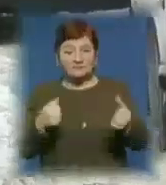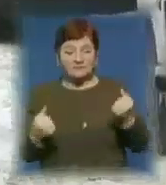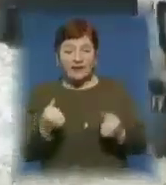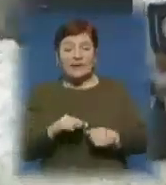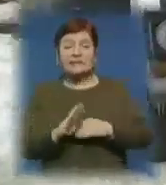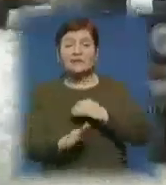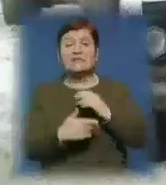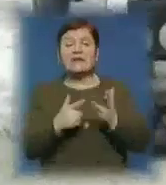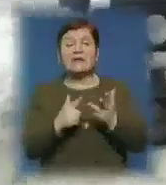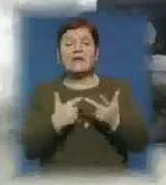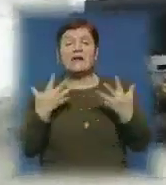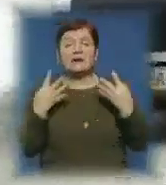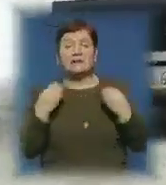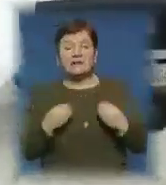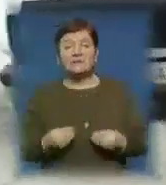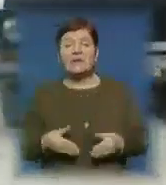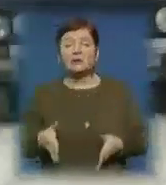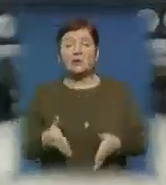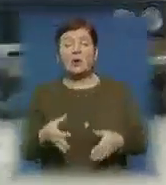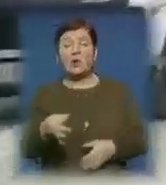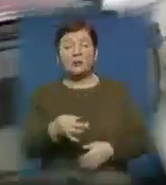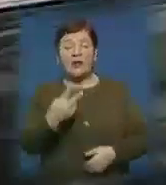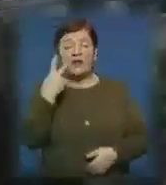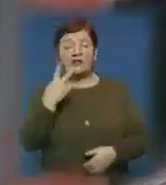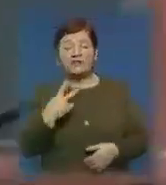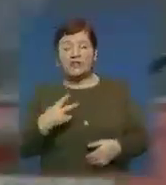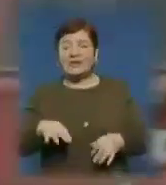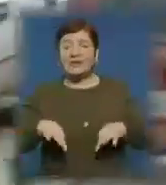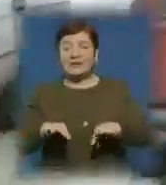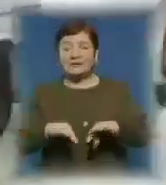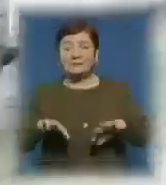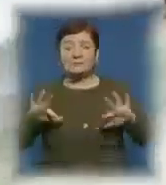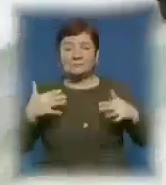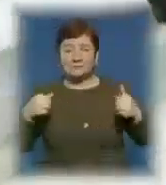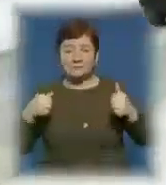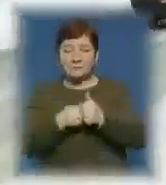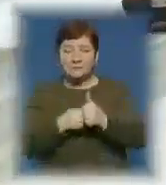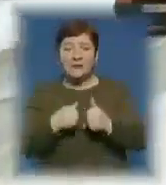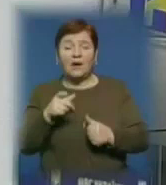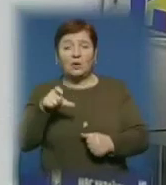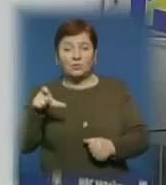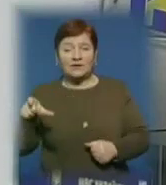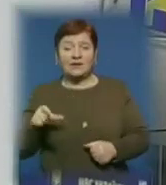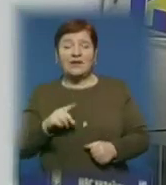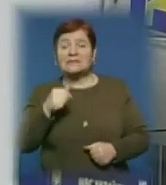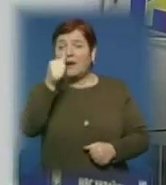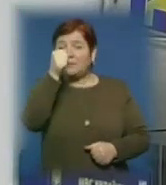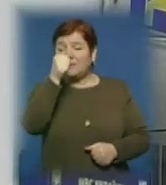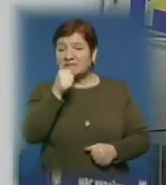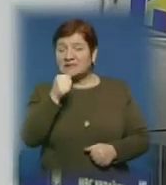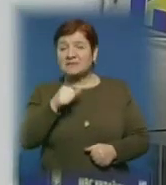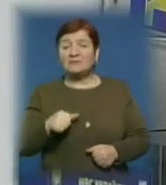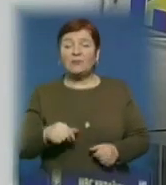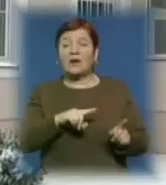останні кілька днів на дорогах області сталося дві дорожньо-транспортні пригоди, в яких травмувалися люди. За місяць у краї